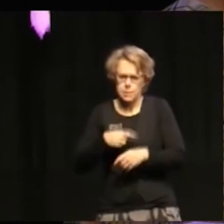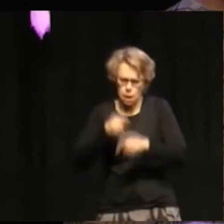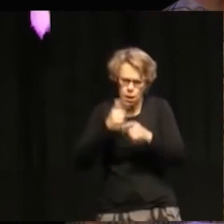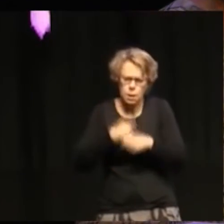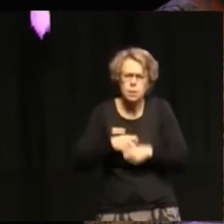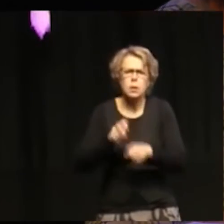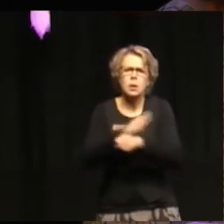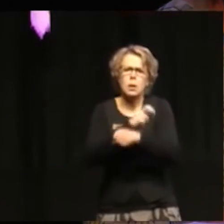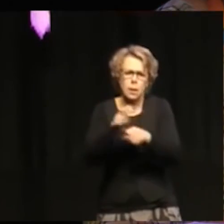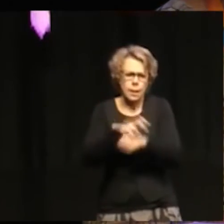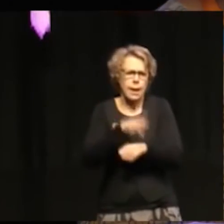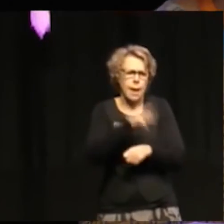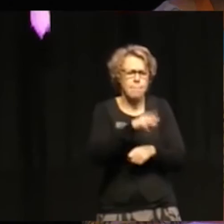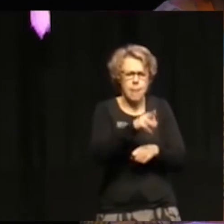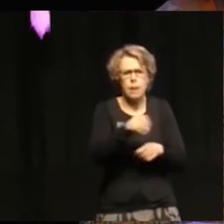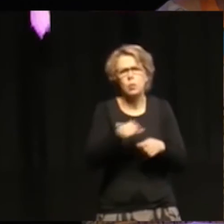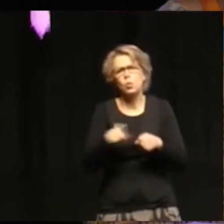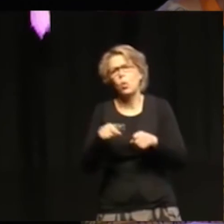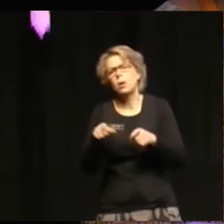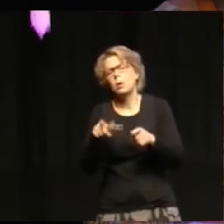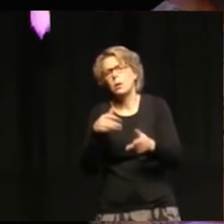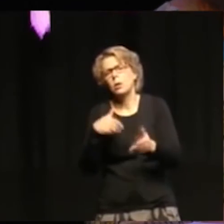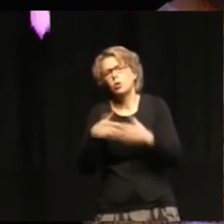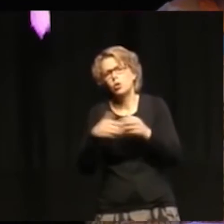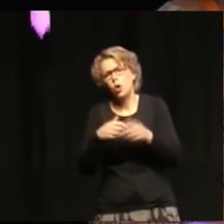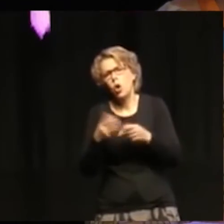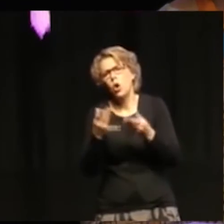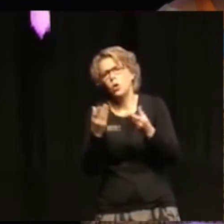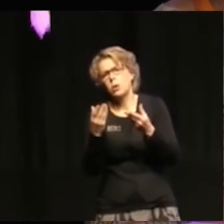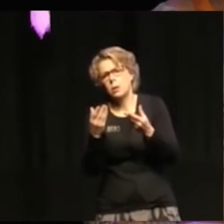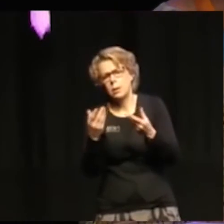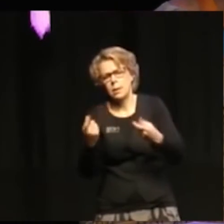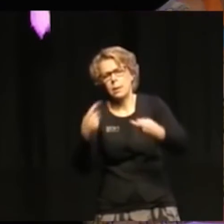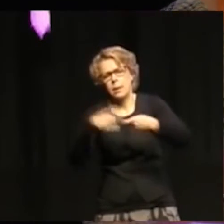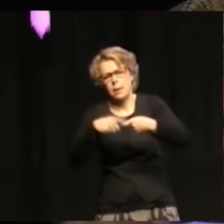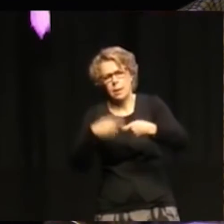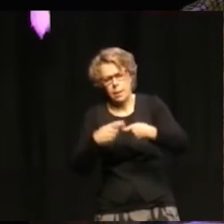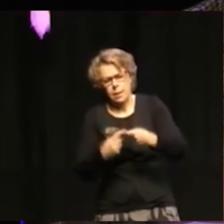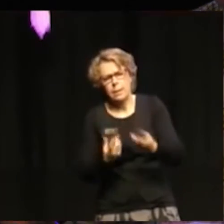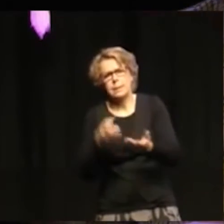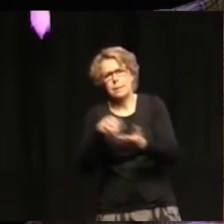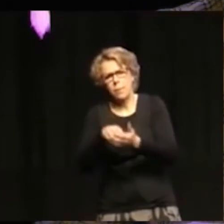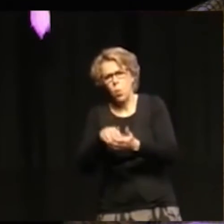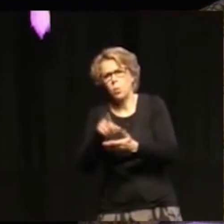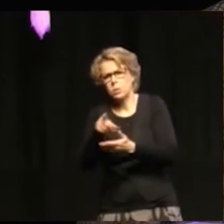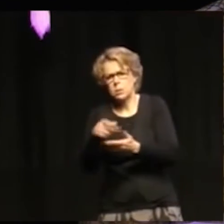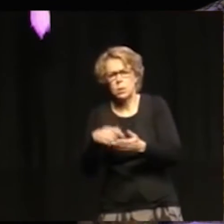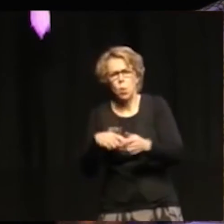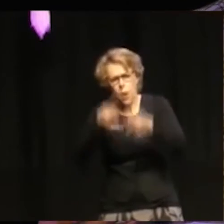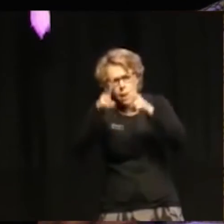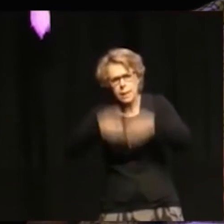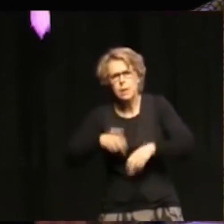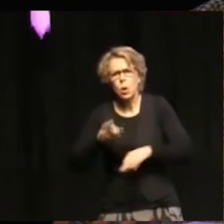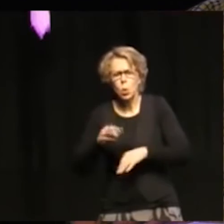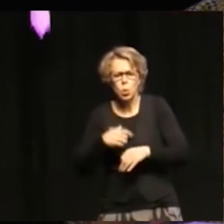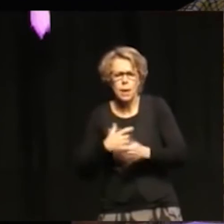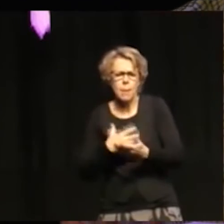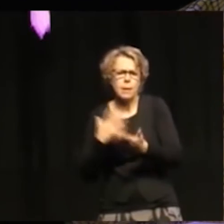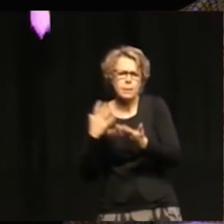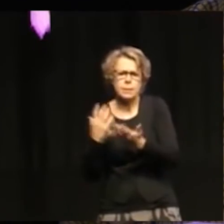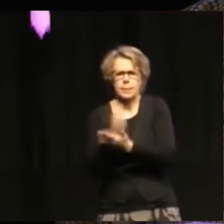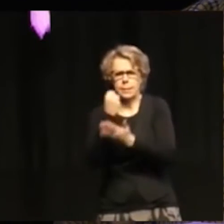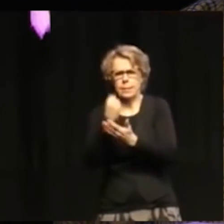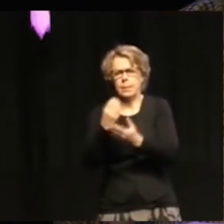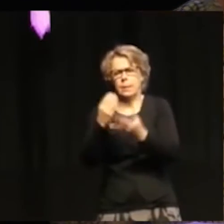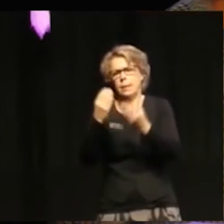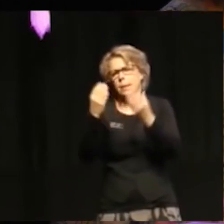of human rights, they do that qualitative context-specific analysis of how do we achieve education for all in